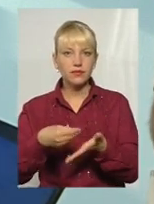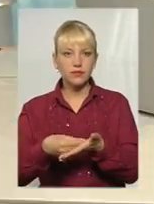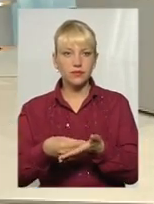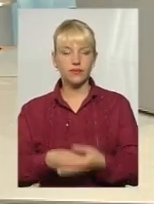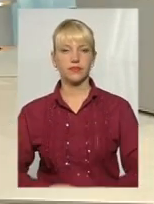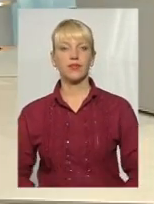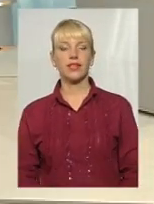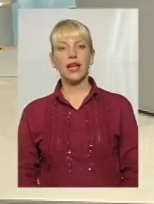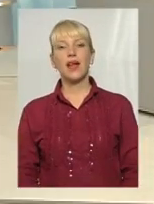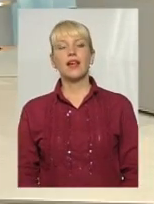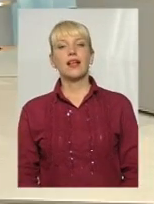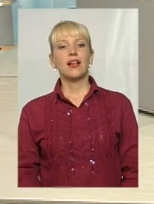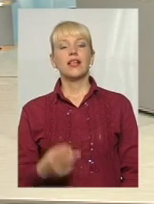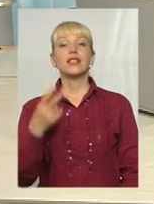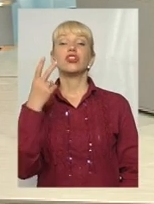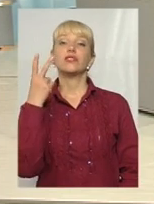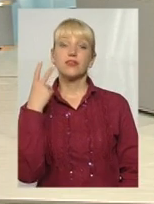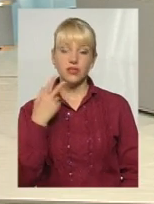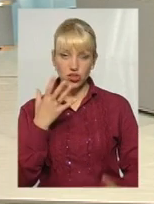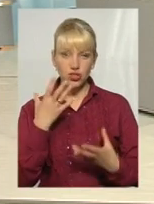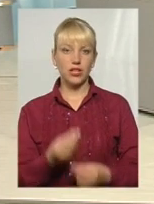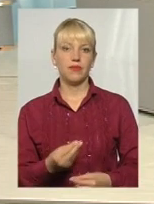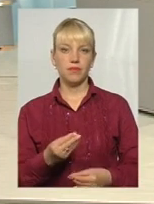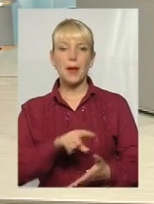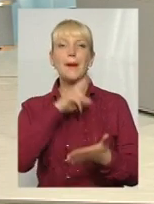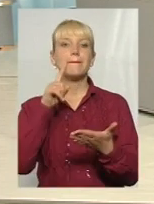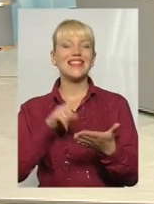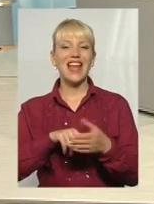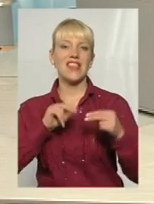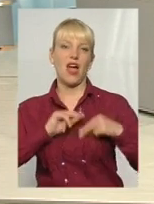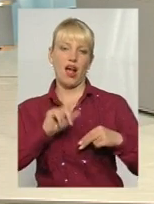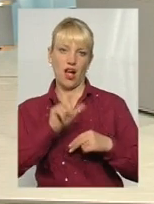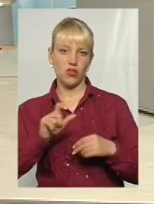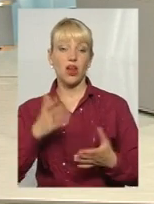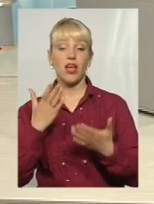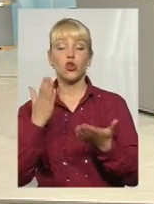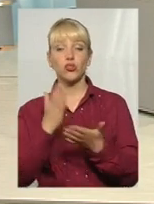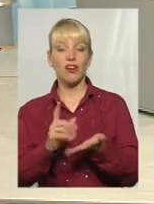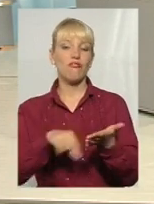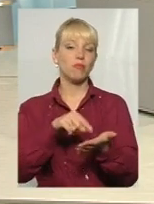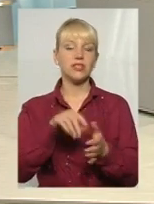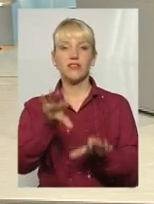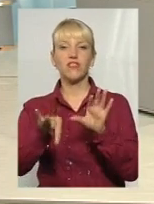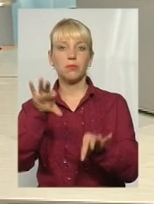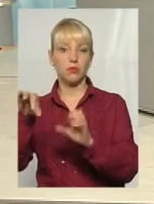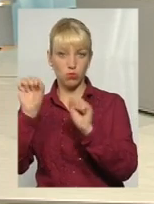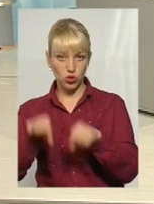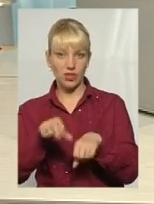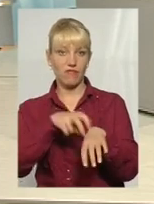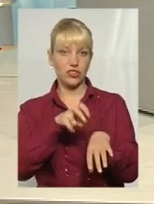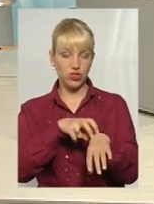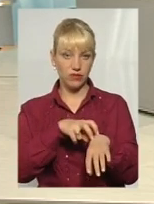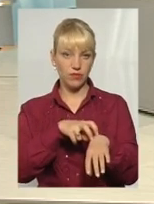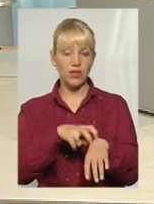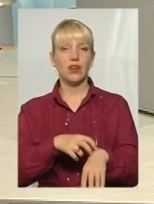слідуючий, питання кадрів. Якщо в місті є з ким заключити, хворий має право вибрати одного, другого, третого сімейного лікаря, терапевта,